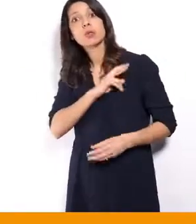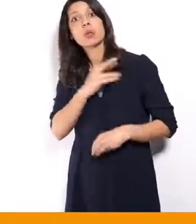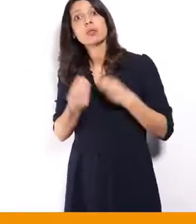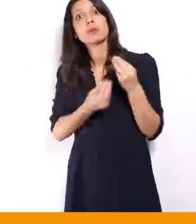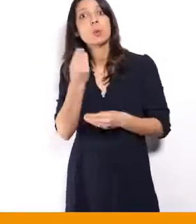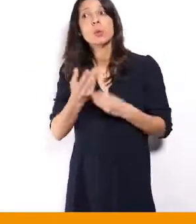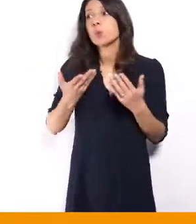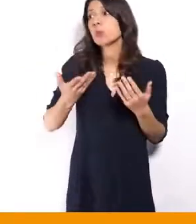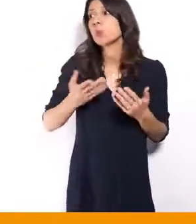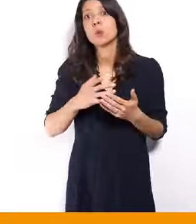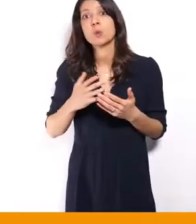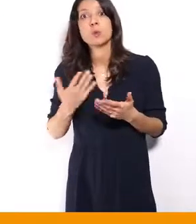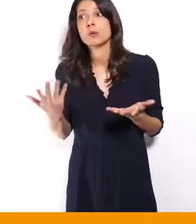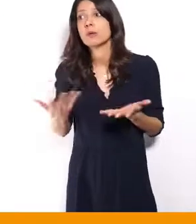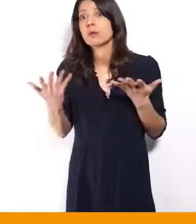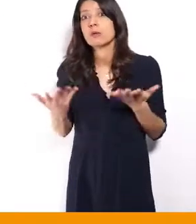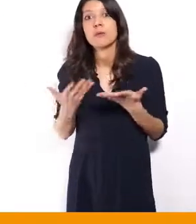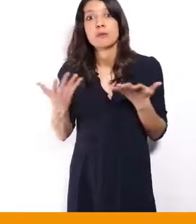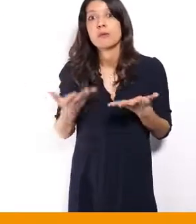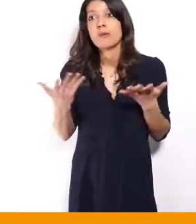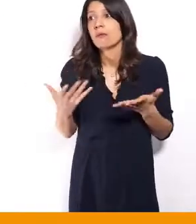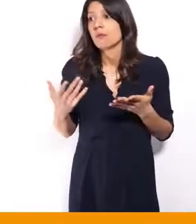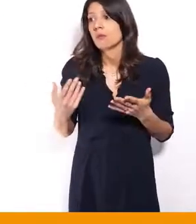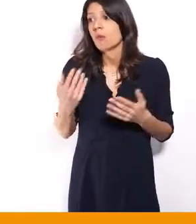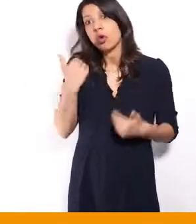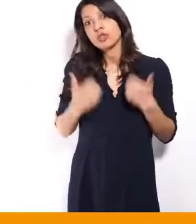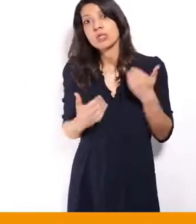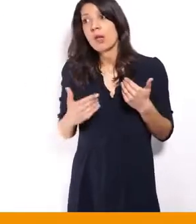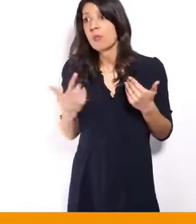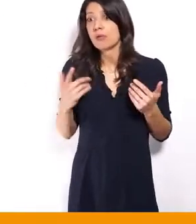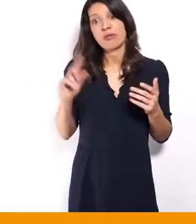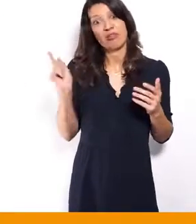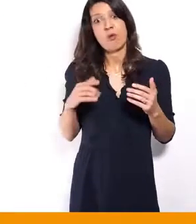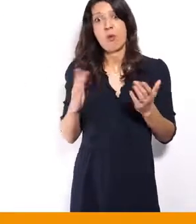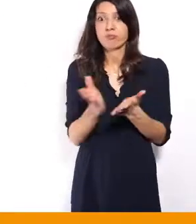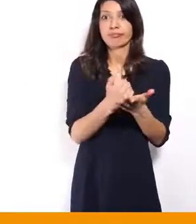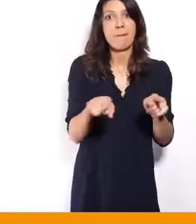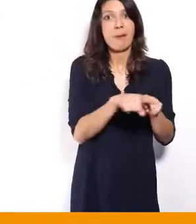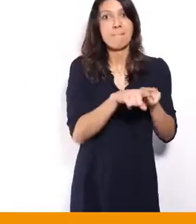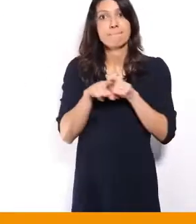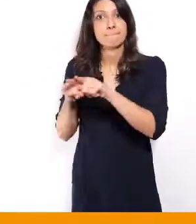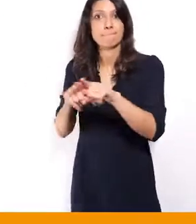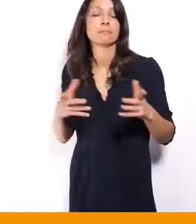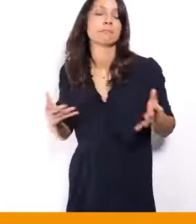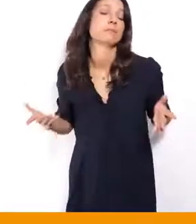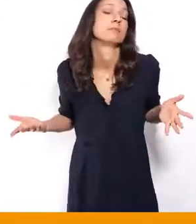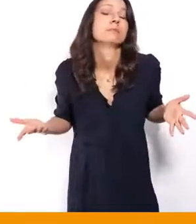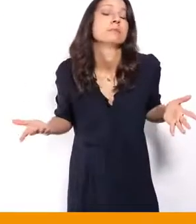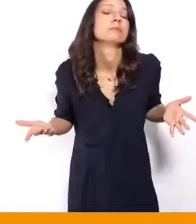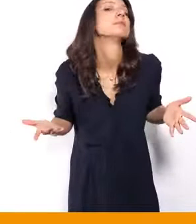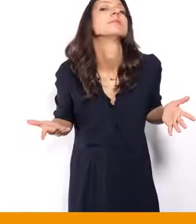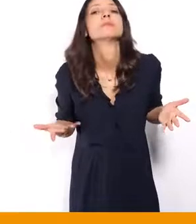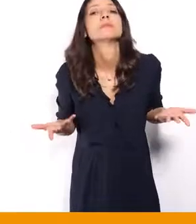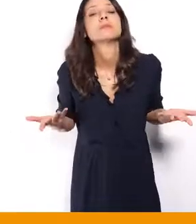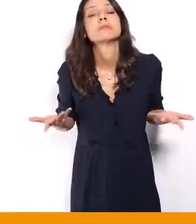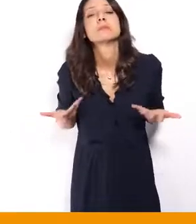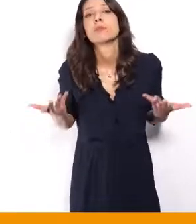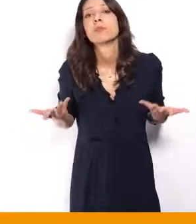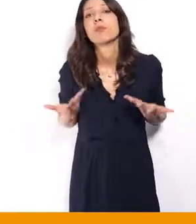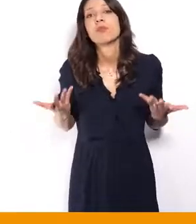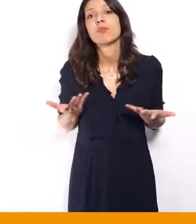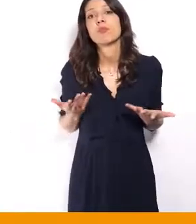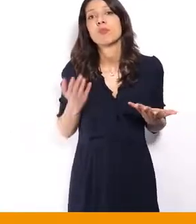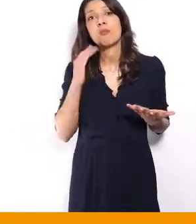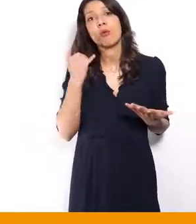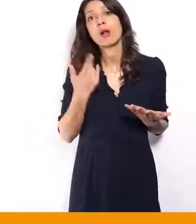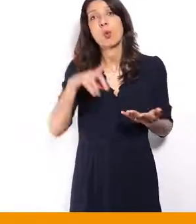quand on vit avec un handicap et qu'on n pas de travail. Voilà, vous voyez. Donc, pour nous, en effet, il faut